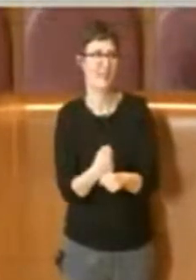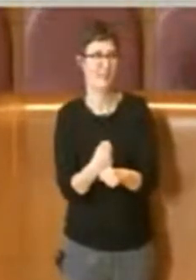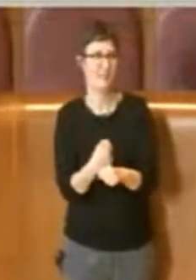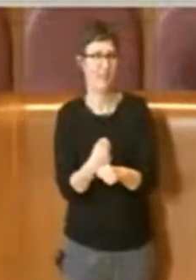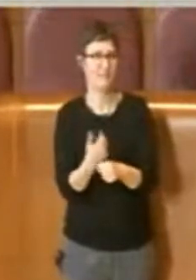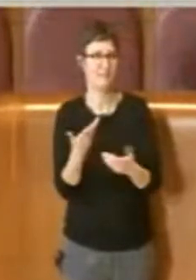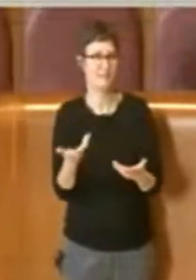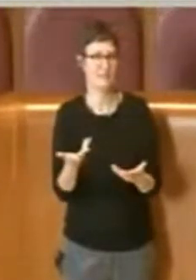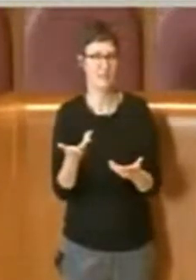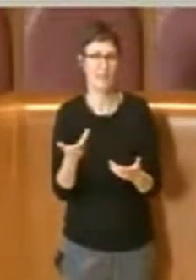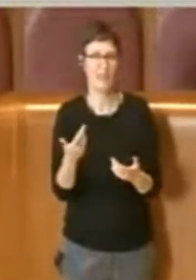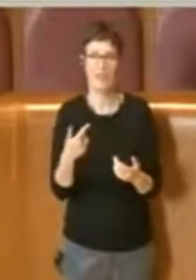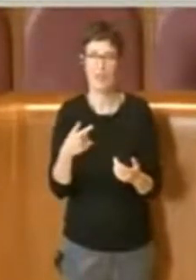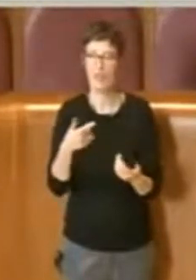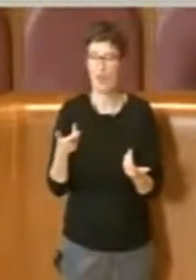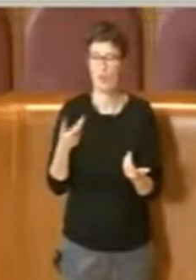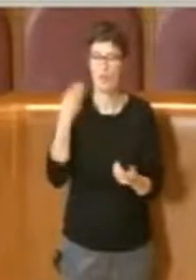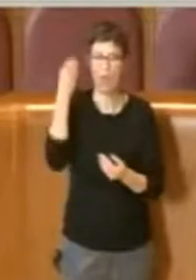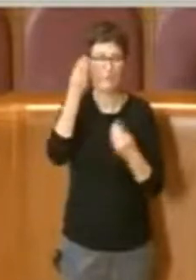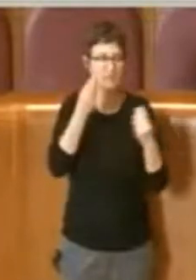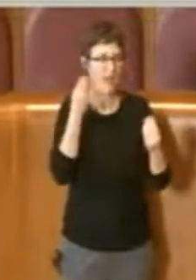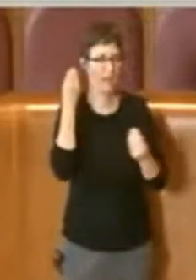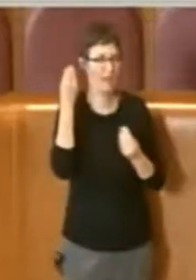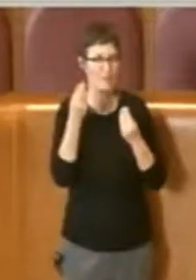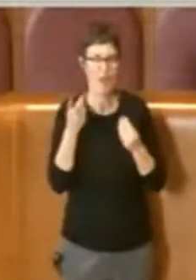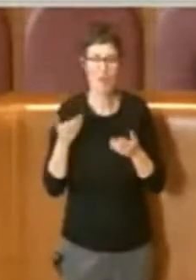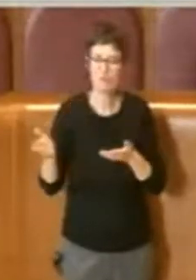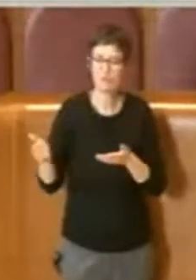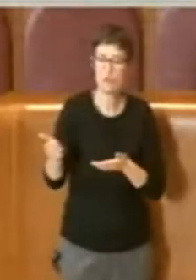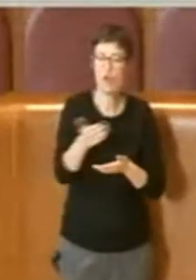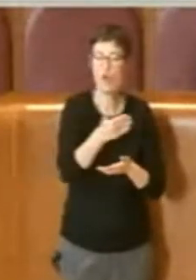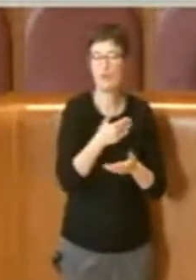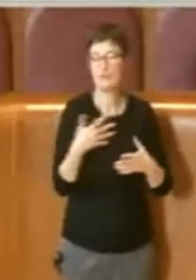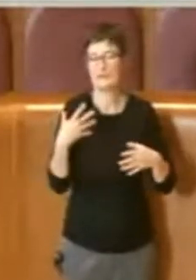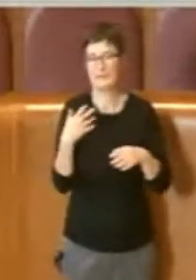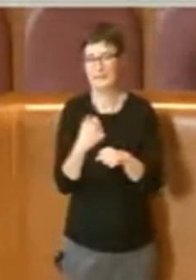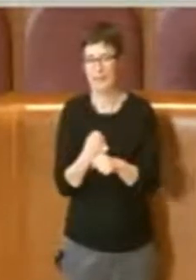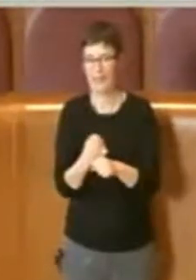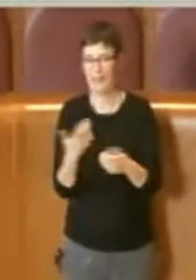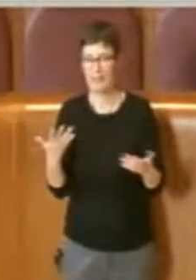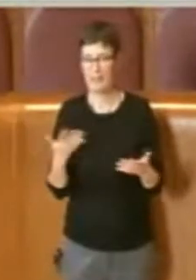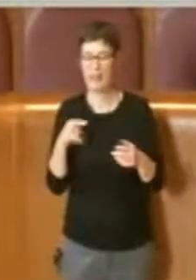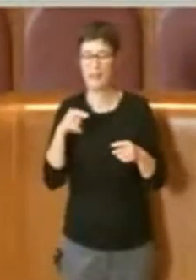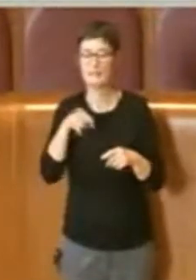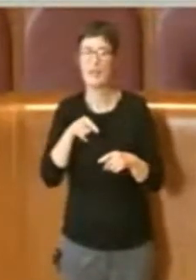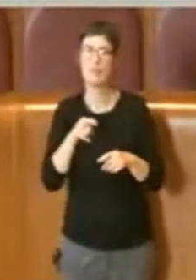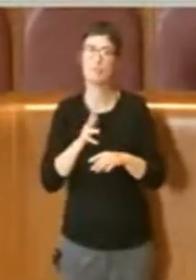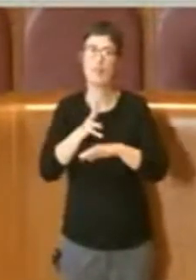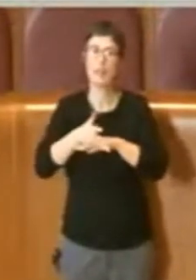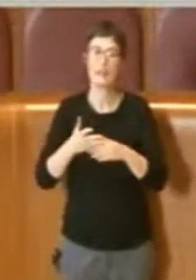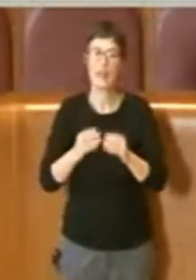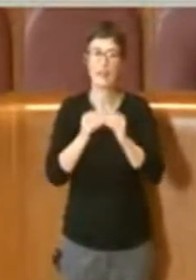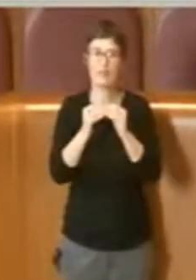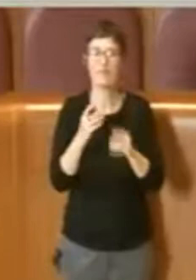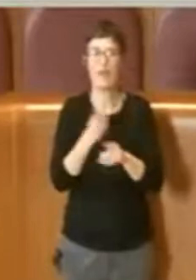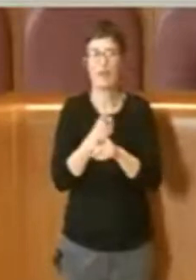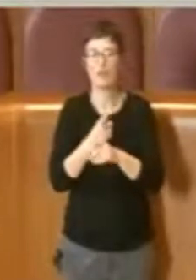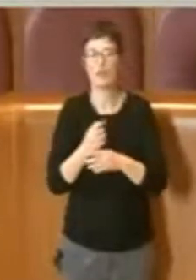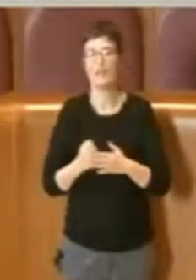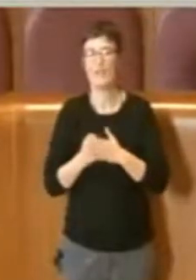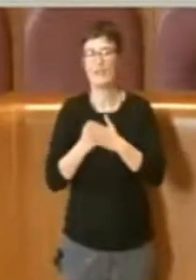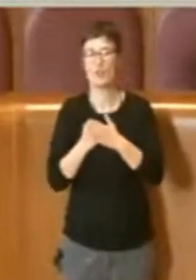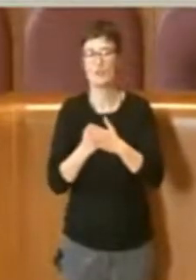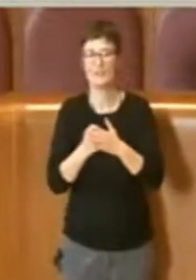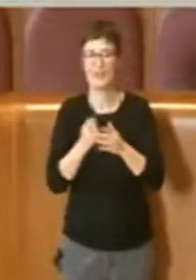osservazioni che sono arrivate, quella di garantire comunque l'intervento ecosostenibile e soprattutto con un'altra presenza